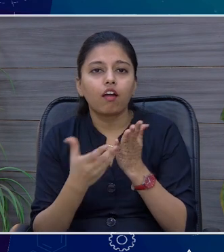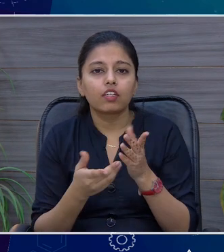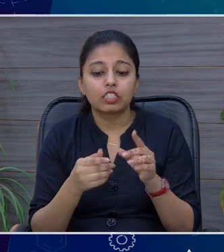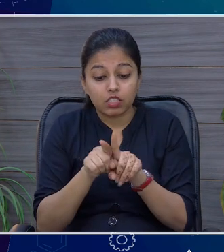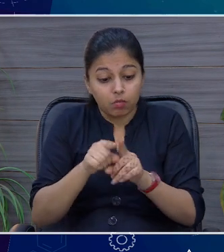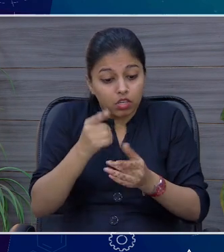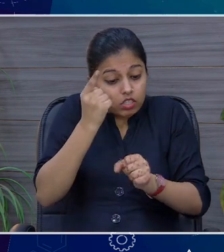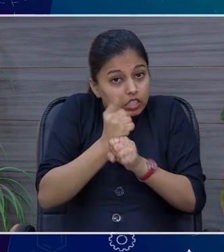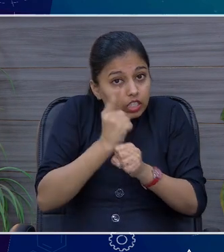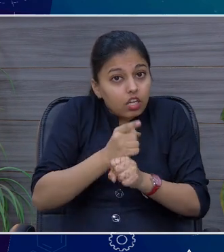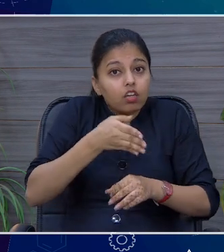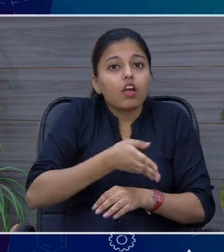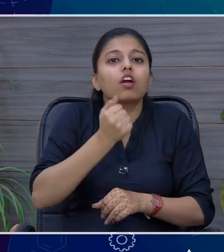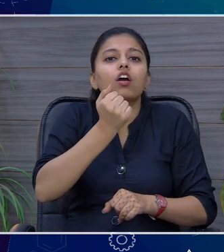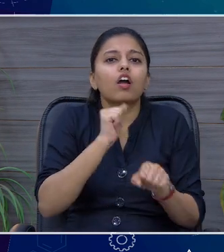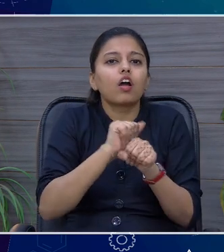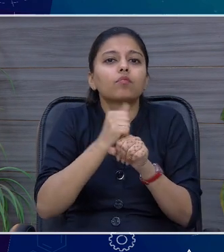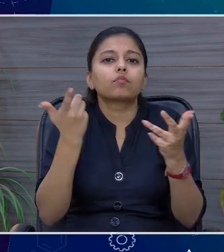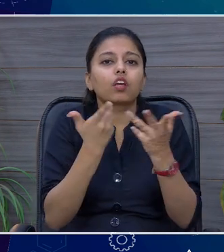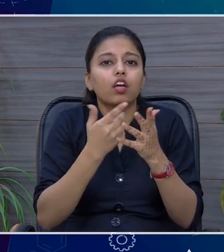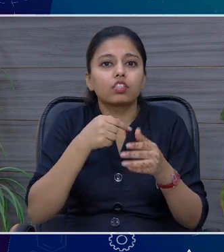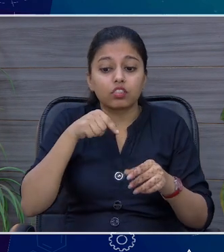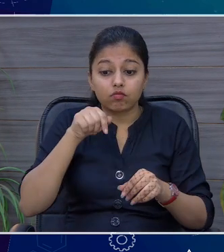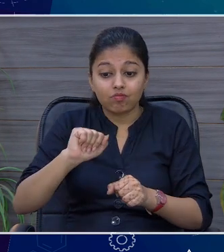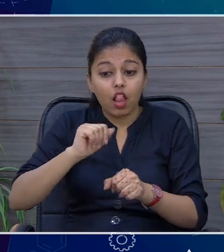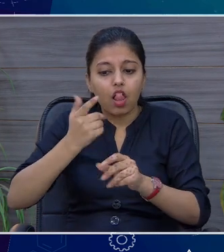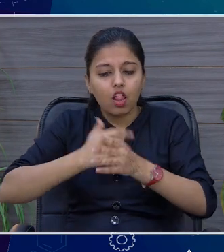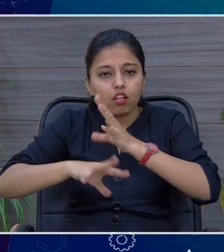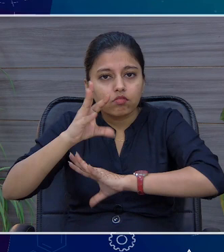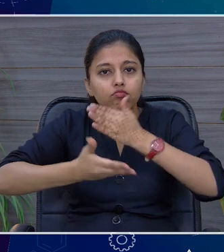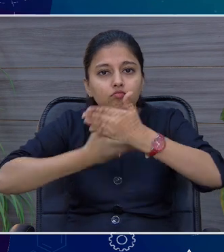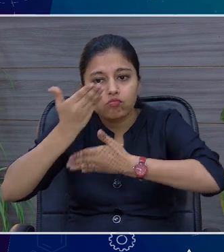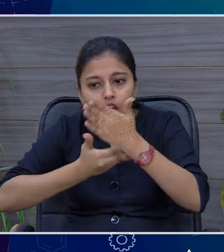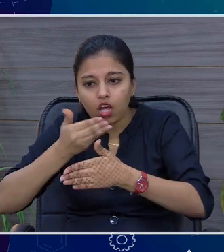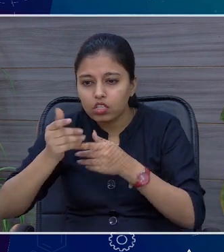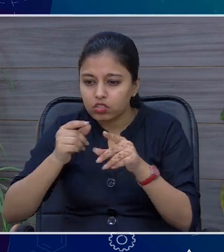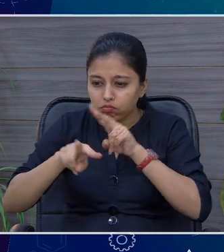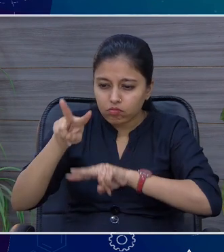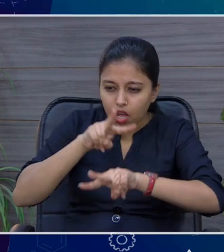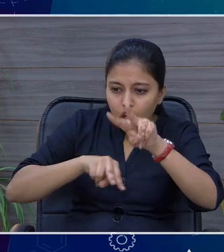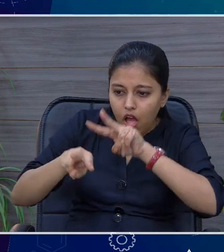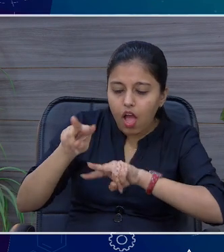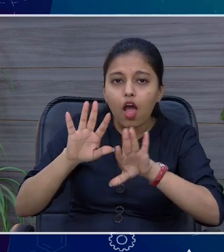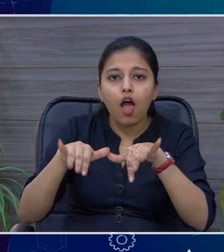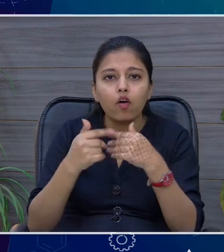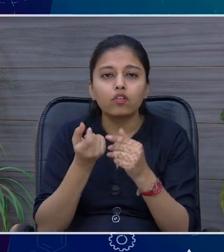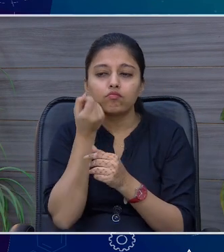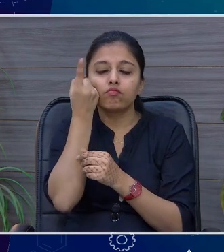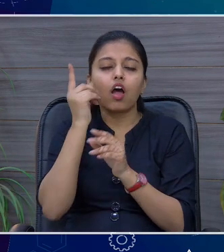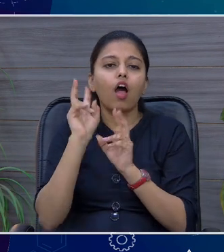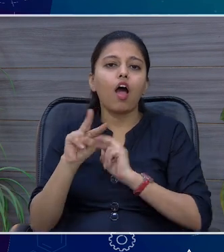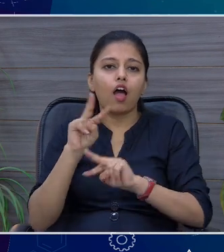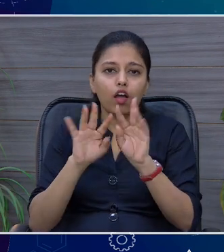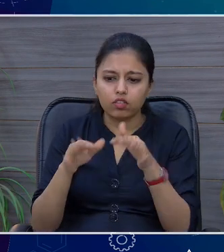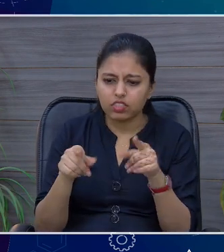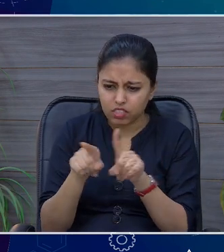के लिए यहां पर यह करने लाइक चीज है कि वह उसके लर्निंग पैटर्न को बिहेवियर को समझे उसको मॉनिटर करें एनलाइज करें कि हां